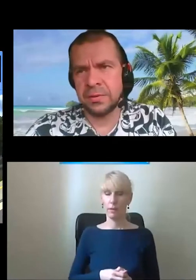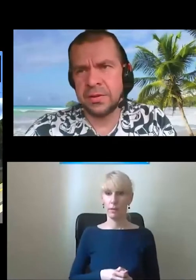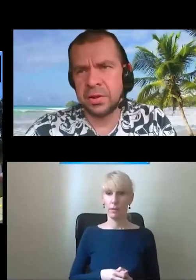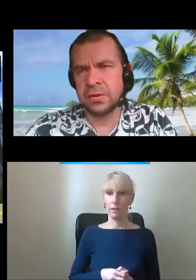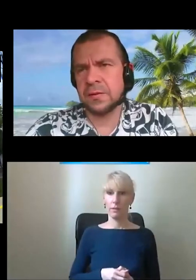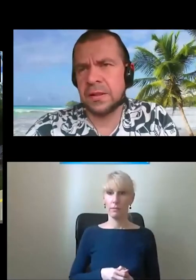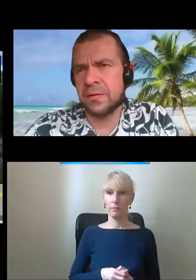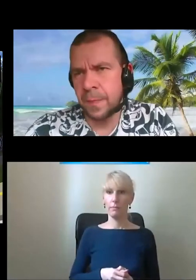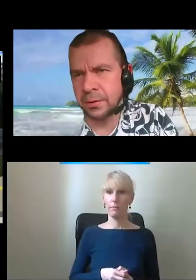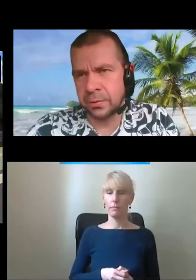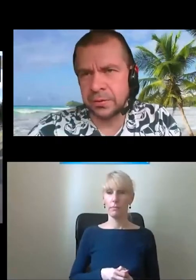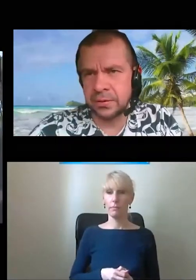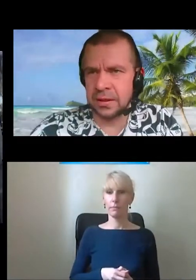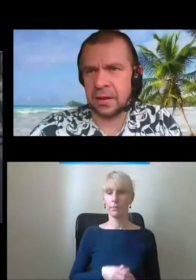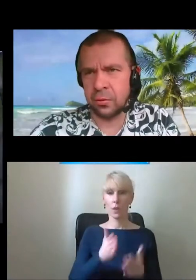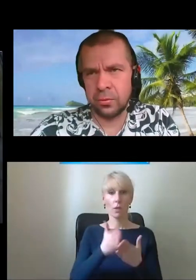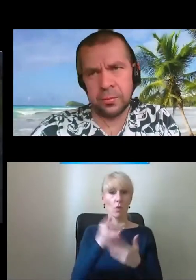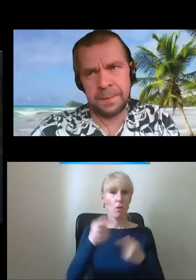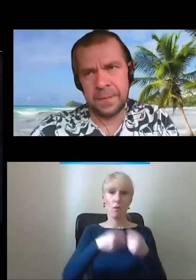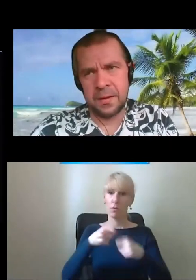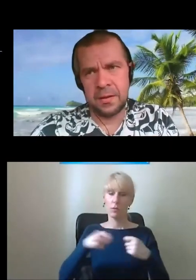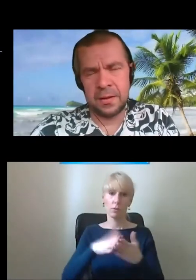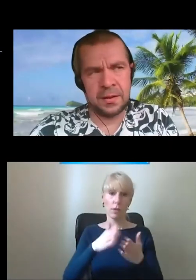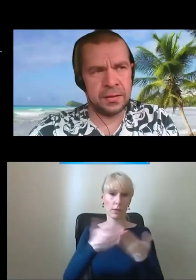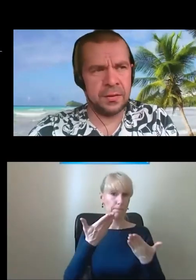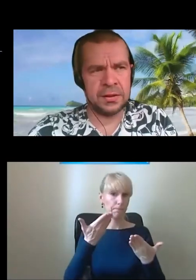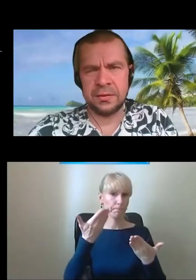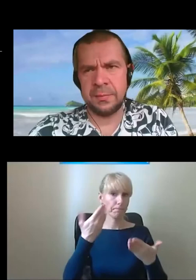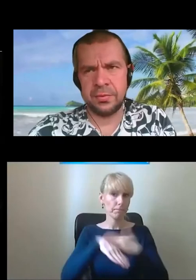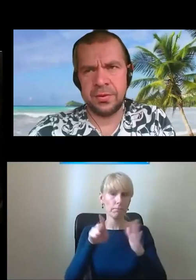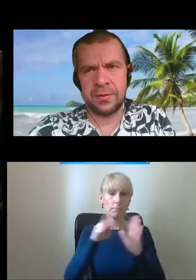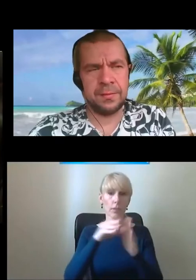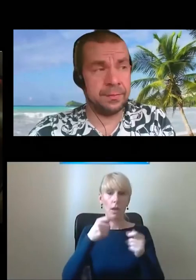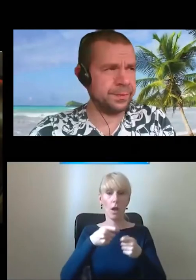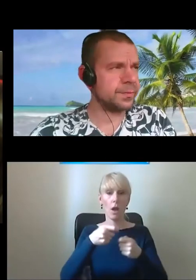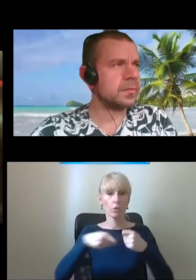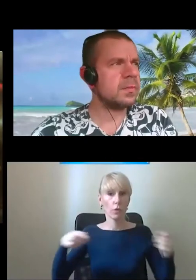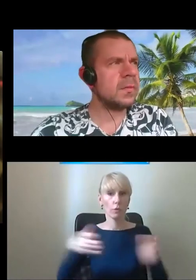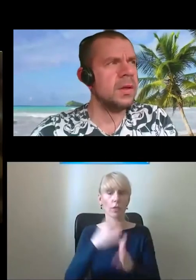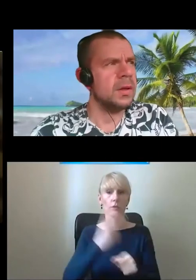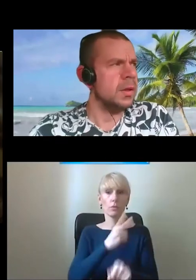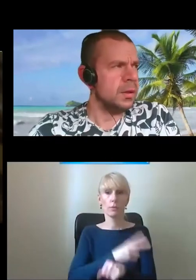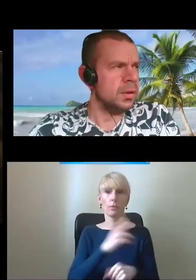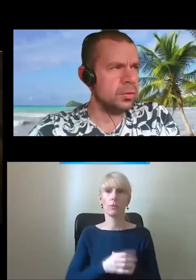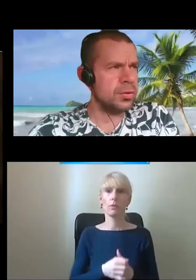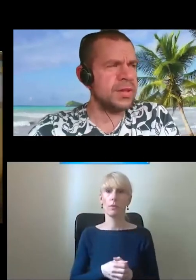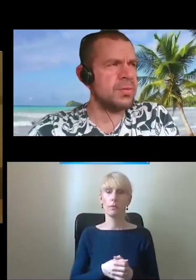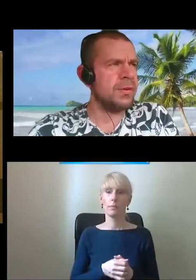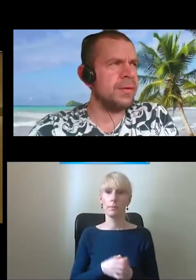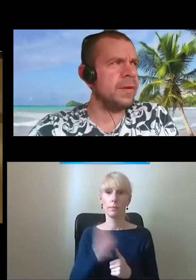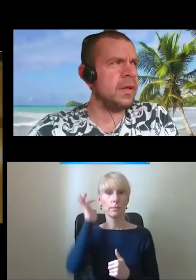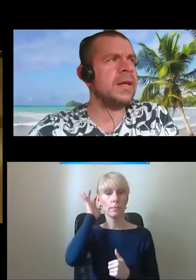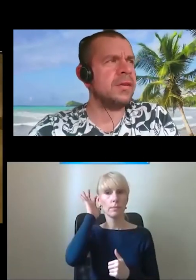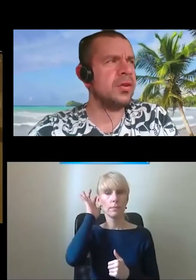można by uznać, że to rozwiązanie wypadło z katalogu rozwiązań dostępnościowych. A, tu. No tu już